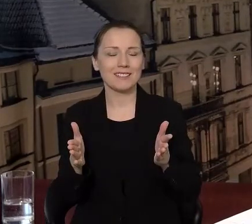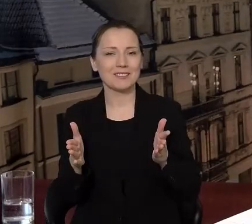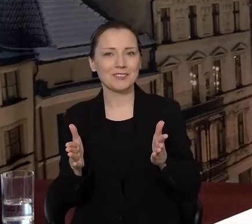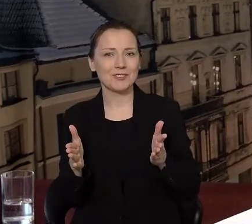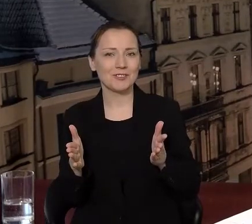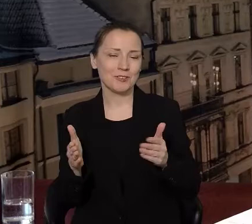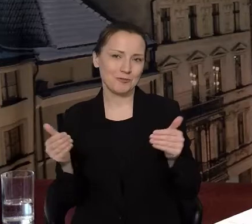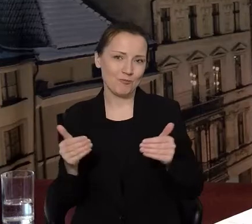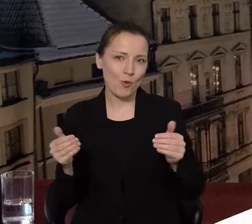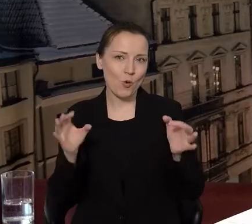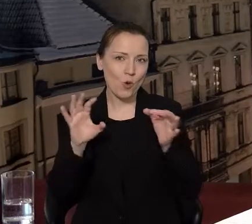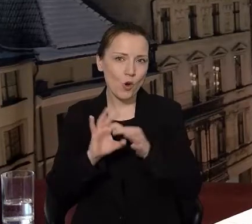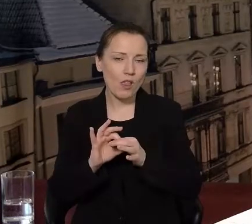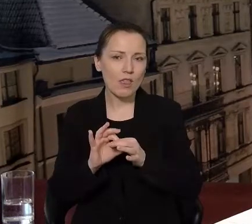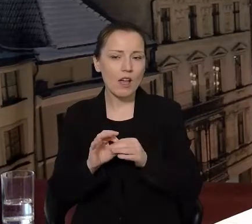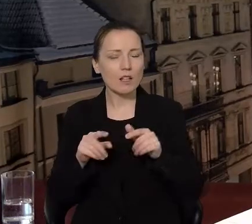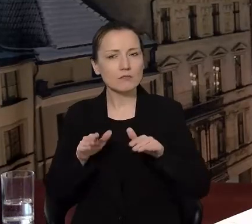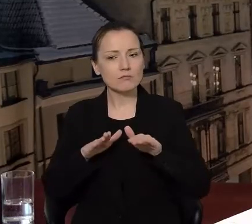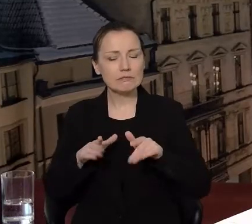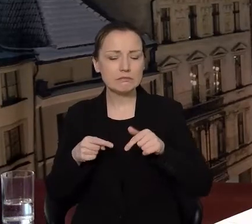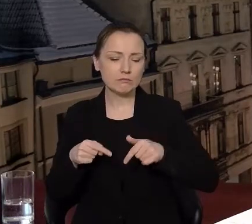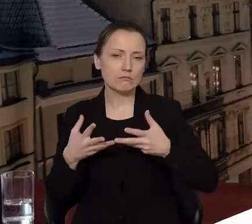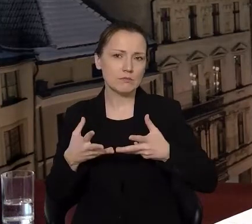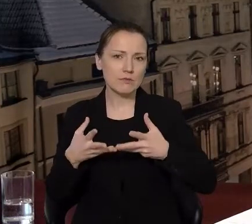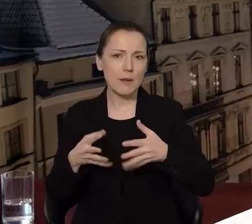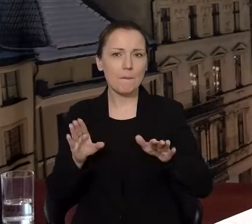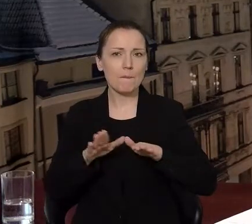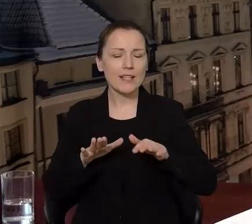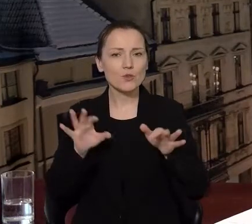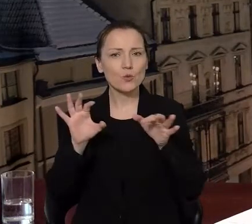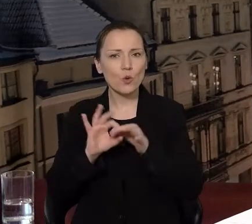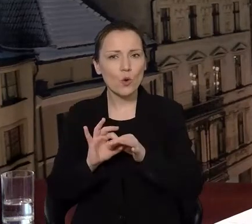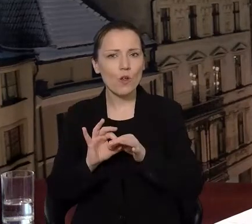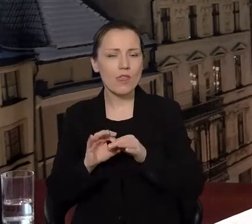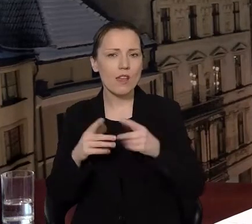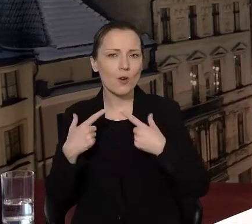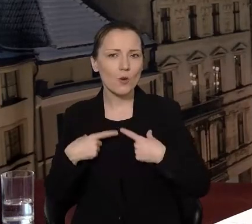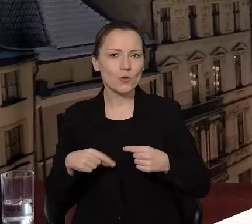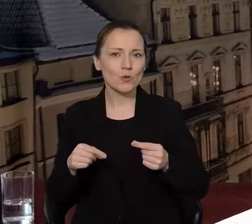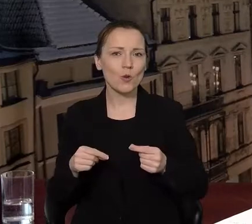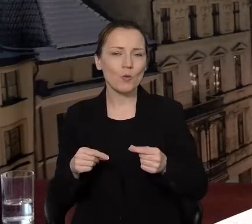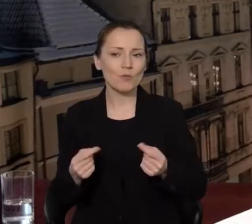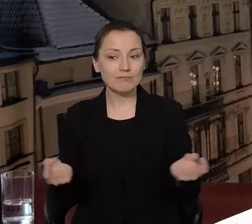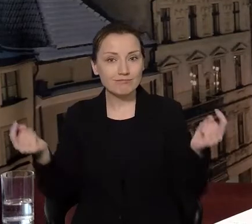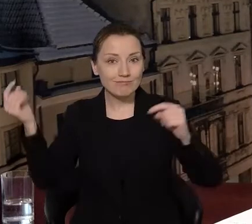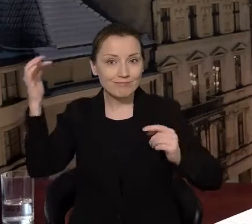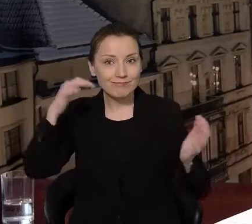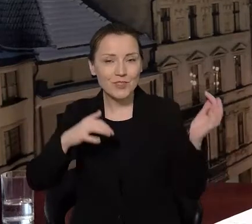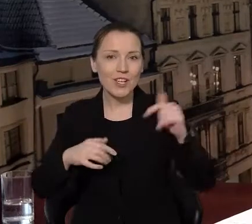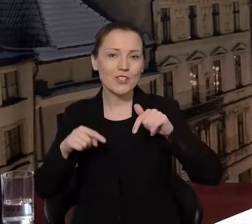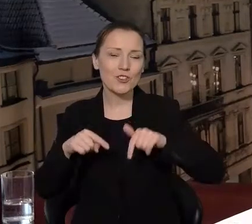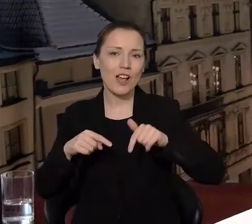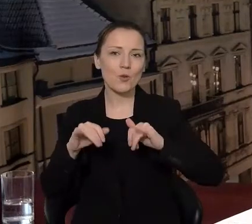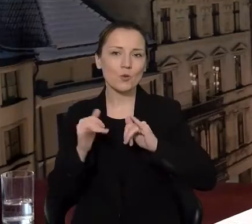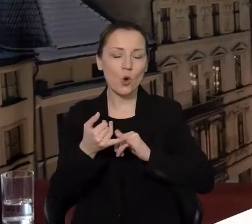możliwości kontaktów. To miejsce ma być też takim miejscem kontaktów osób, które przebywają w Toruniu, które